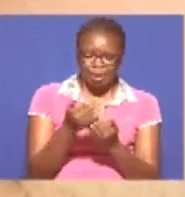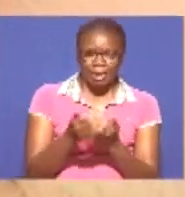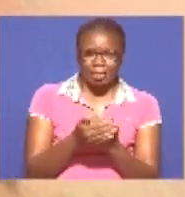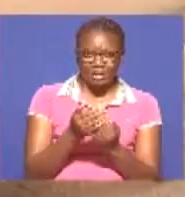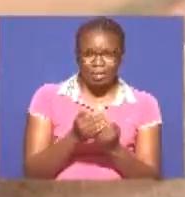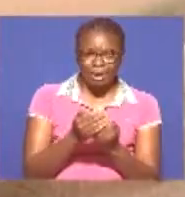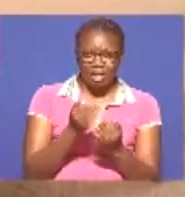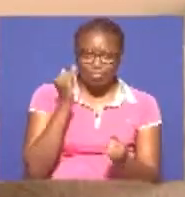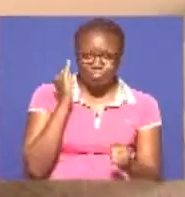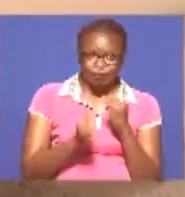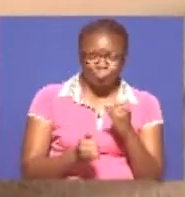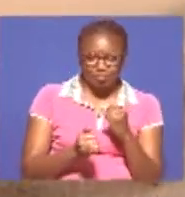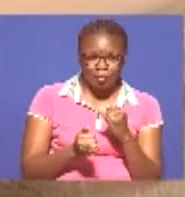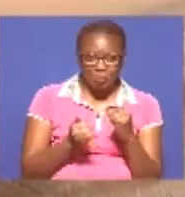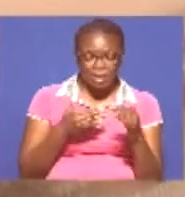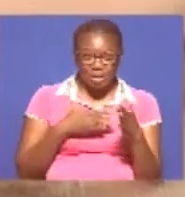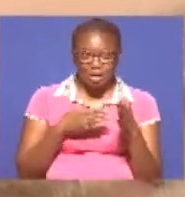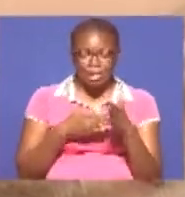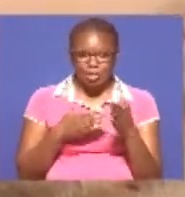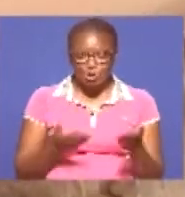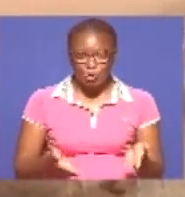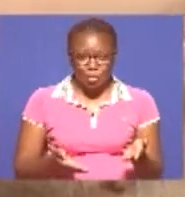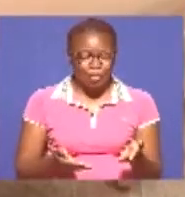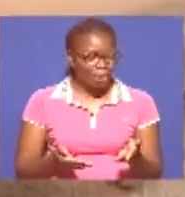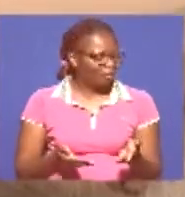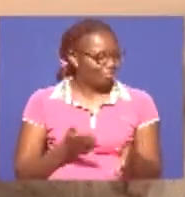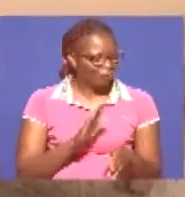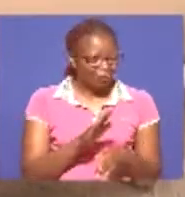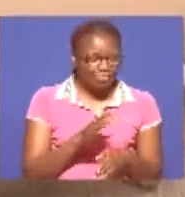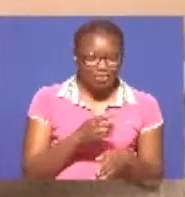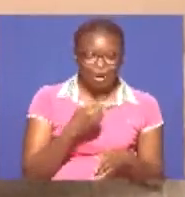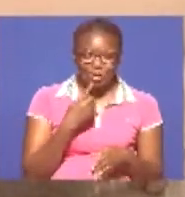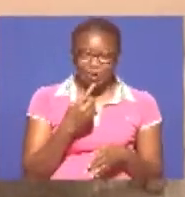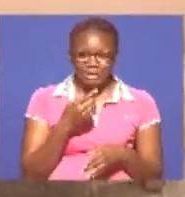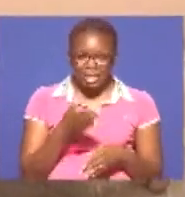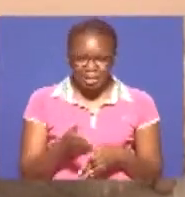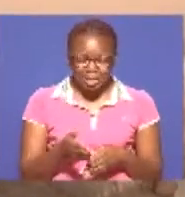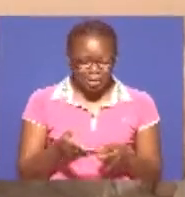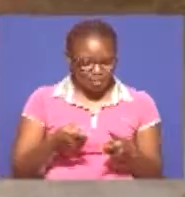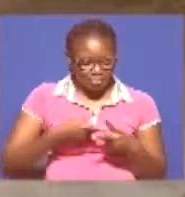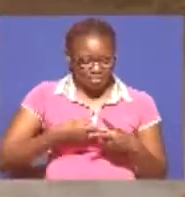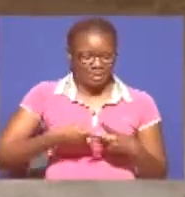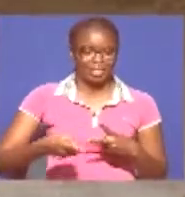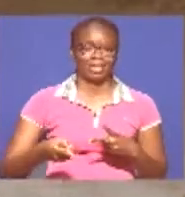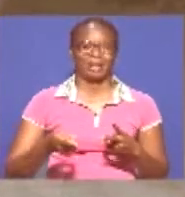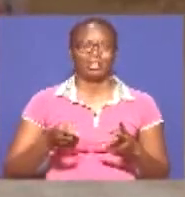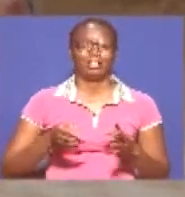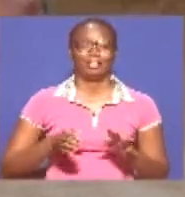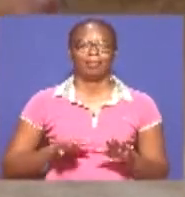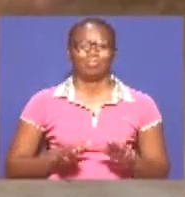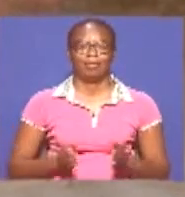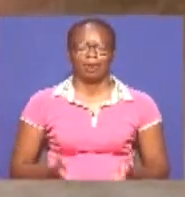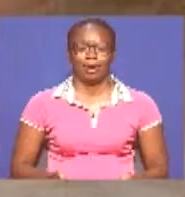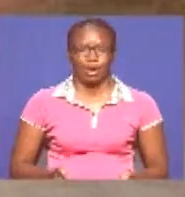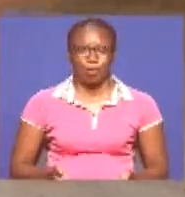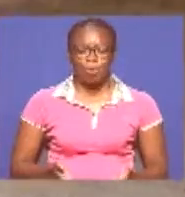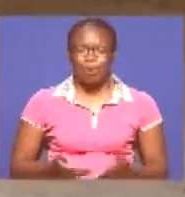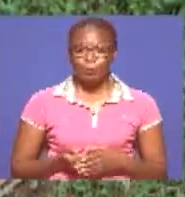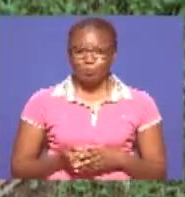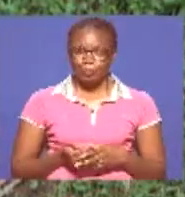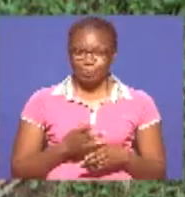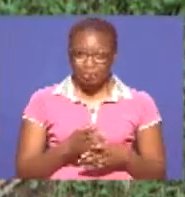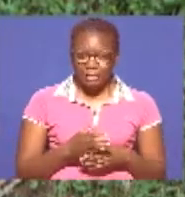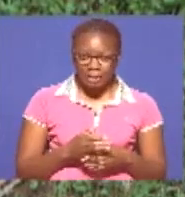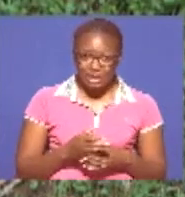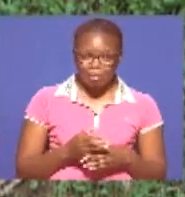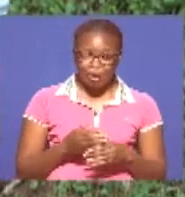ufugaji Kwa ujasiri, alituarifu Bado ndiyo hata wameanza kutiagu katika hii safari Bado